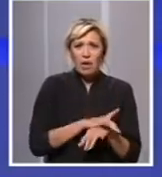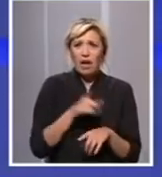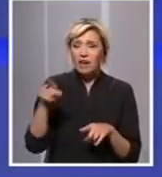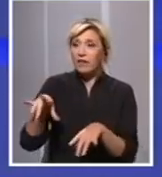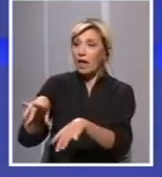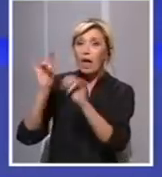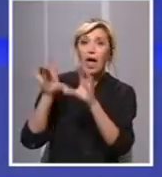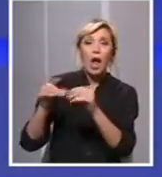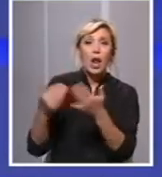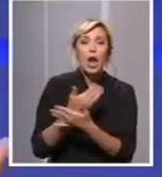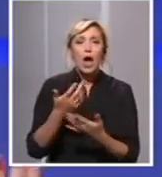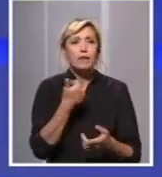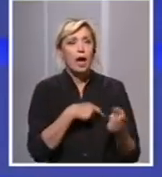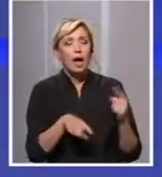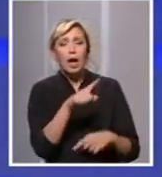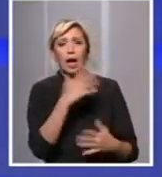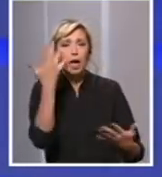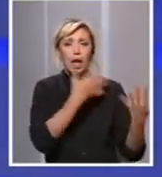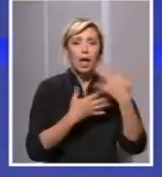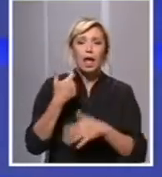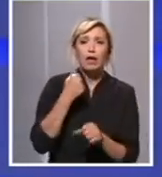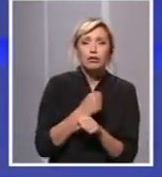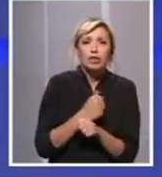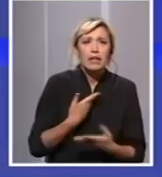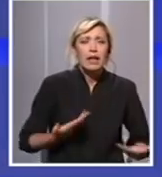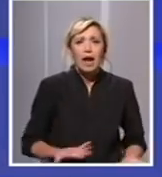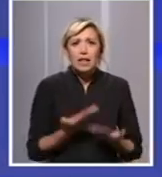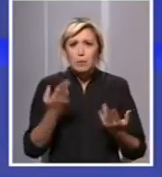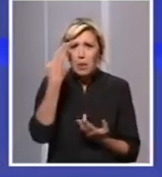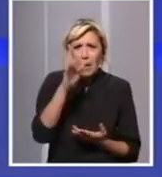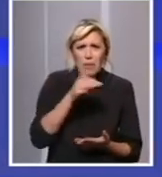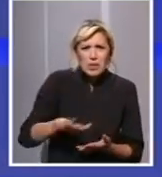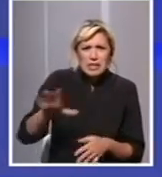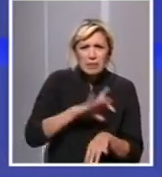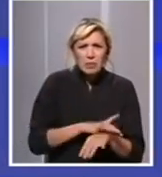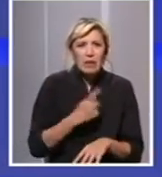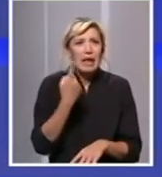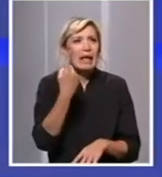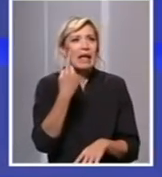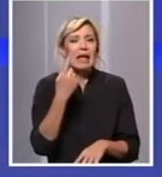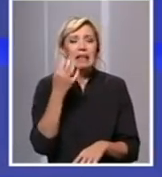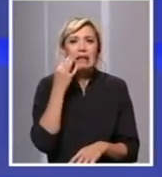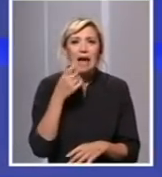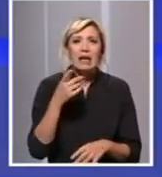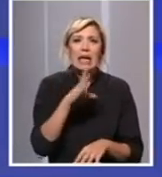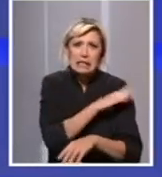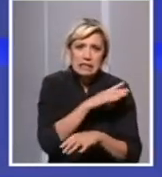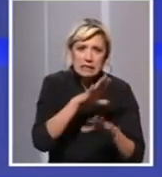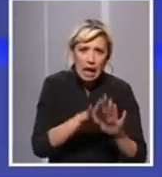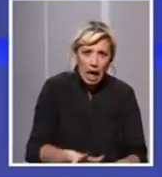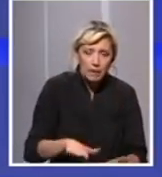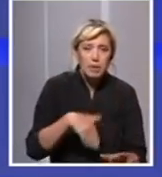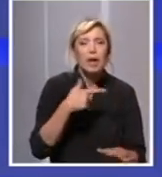praktično iz dana u dan, to rekla bih vašoj oblasti, a mi jedan dan saznamo da je virus oslabio, pa se onda